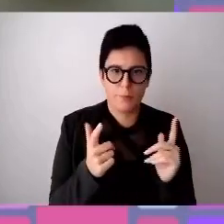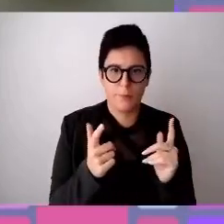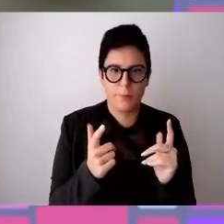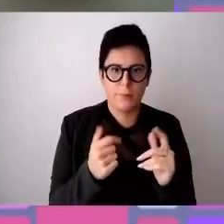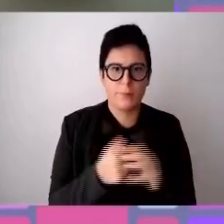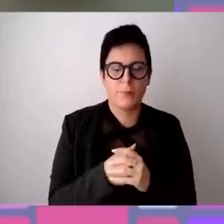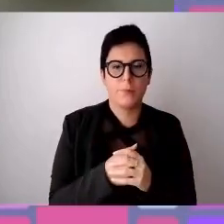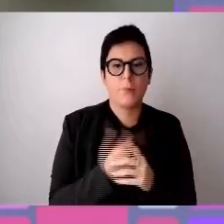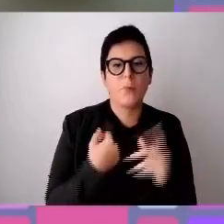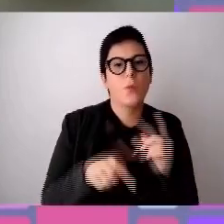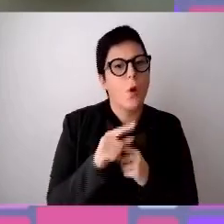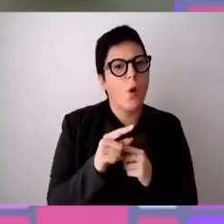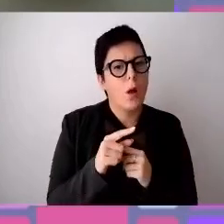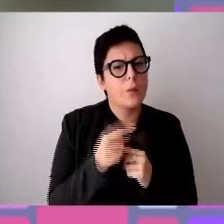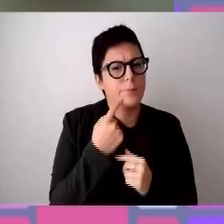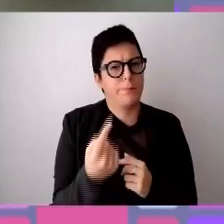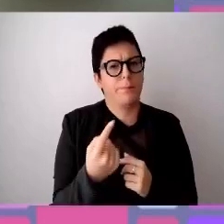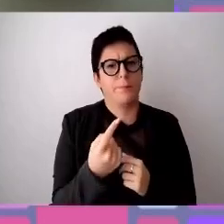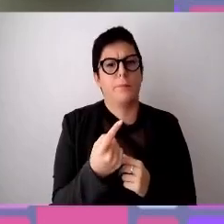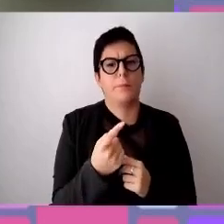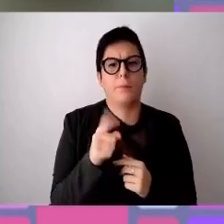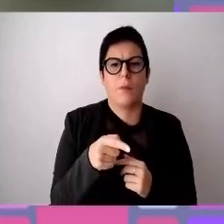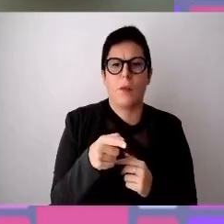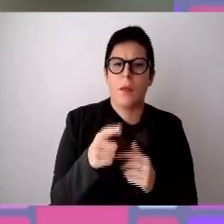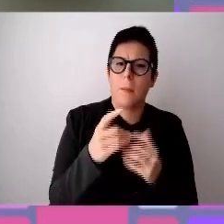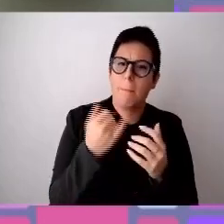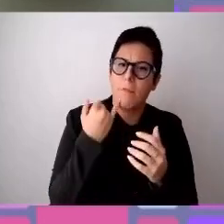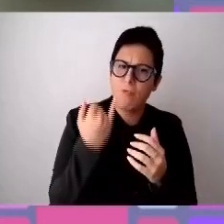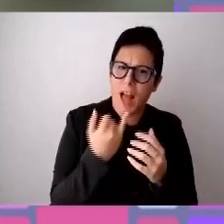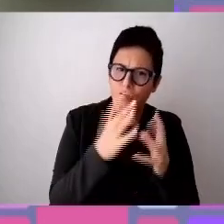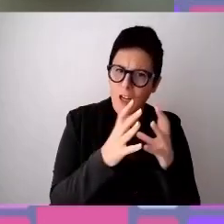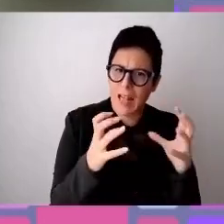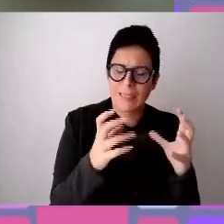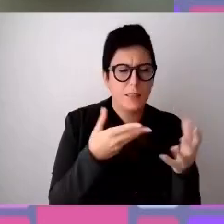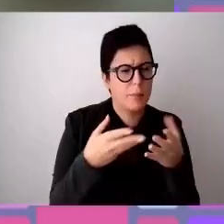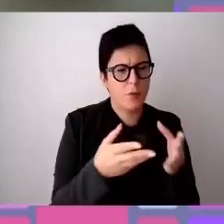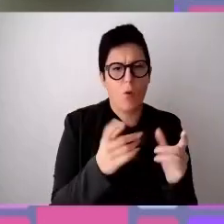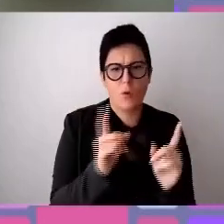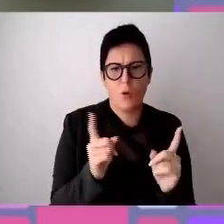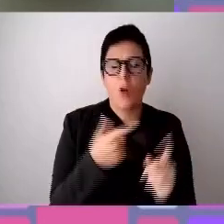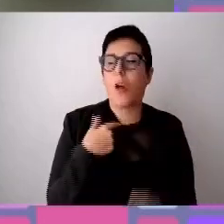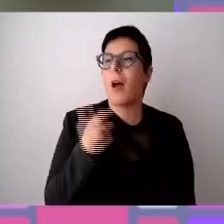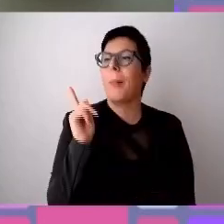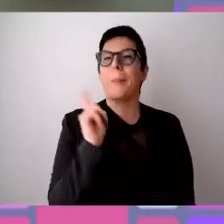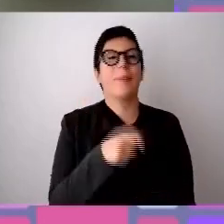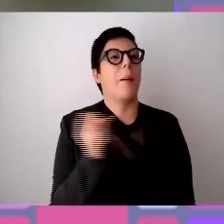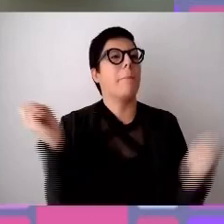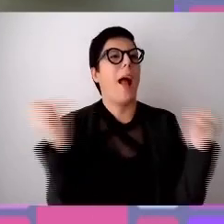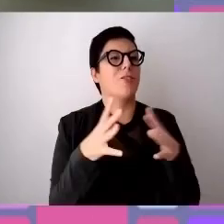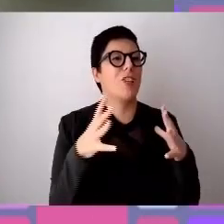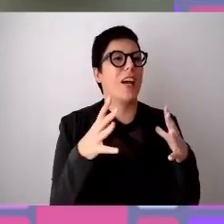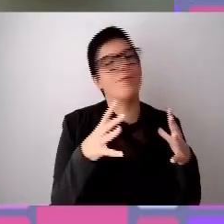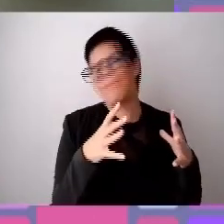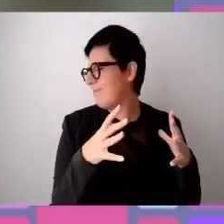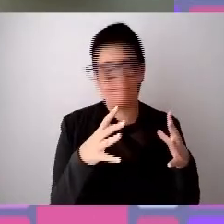dei percorsi che non sono facili, non sono facili neanche per l'azienda. Quindi non immaginiamoci di arrivare con una bacchetta magica e di avere, come dire, una